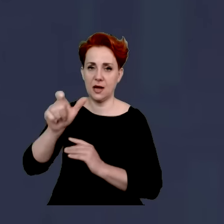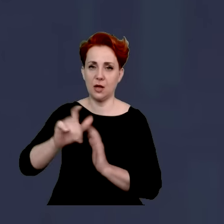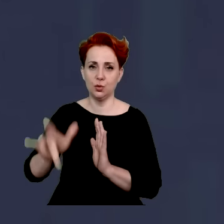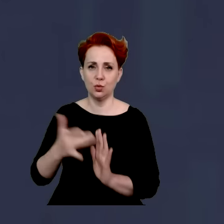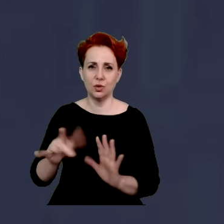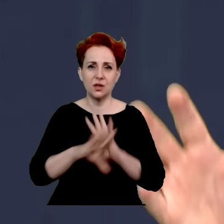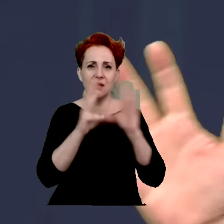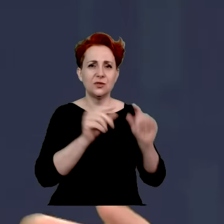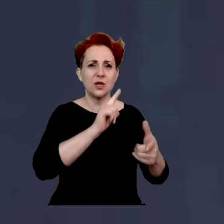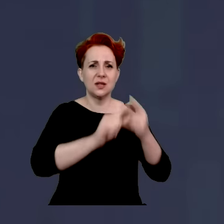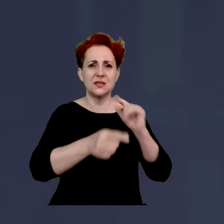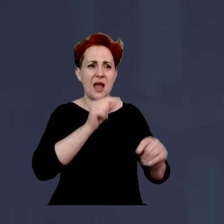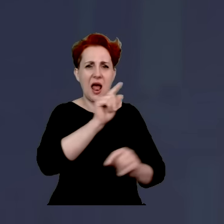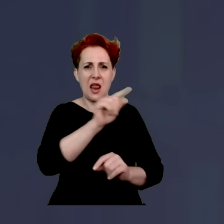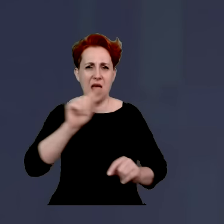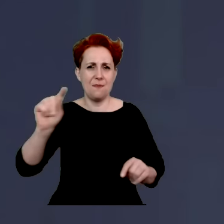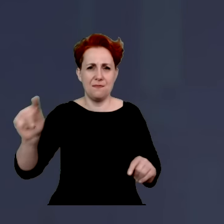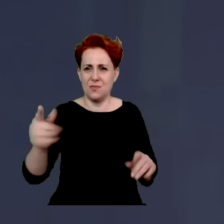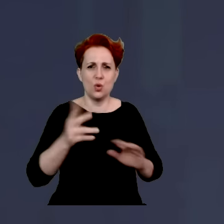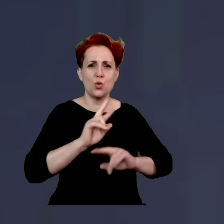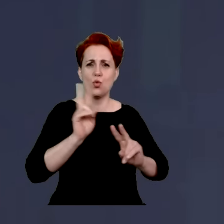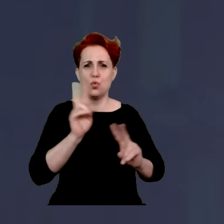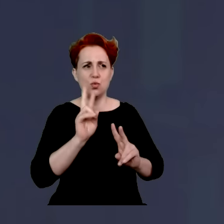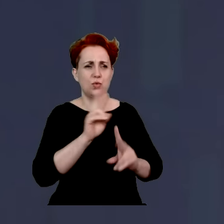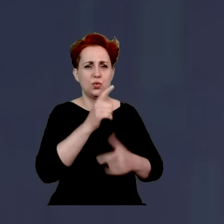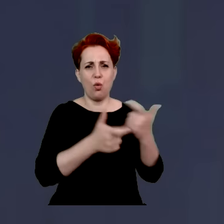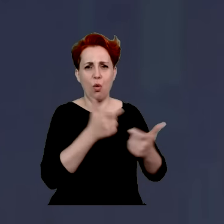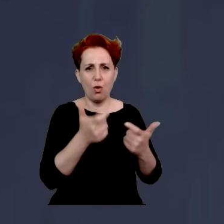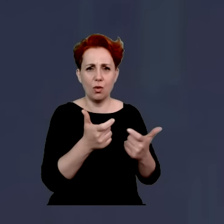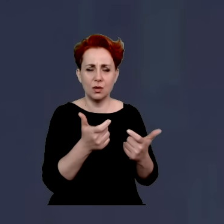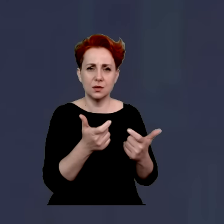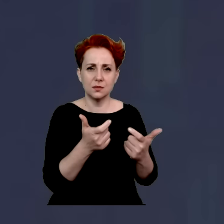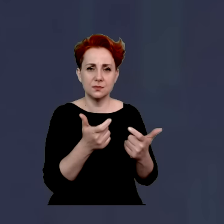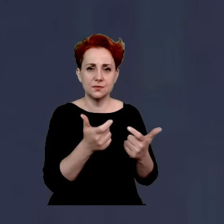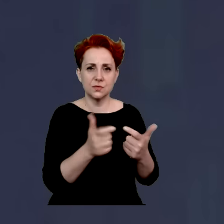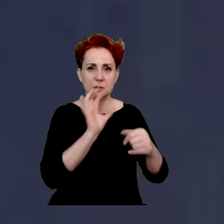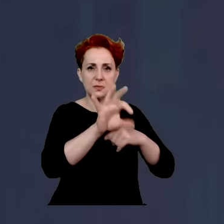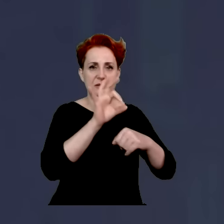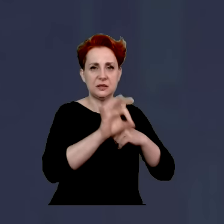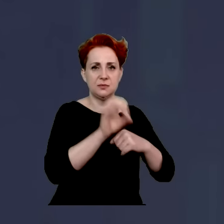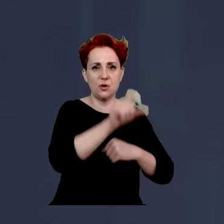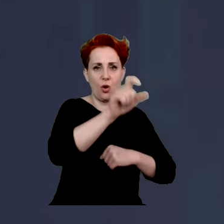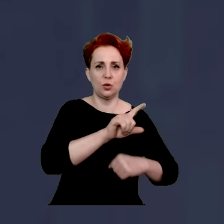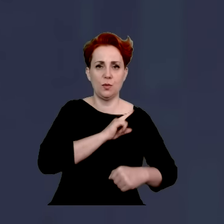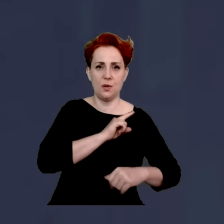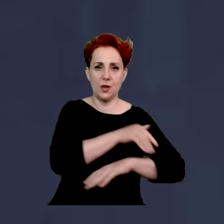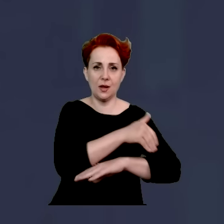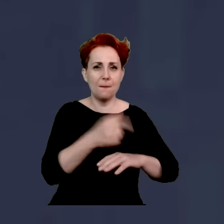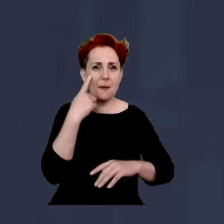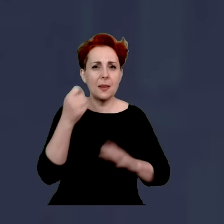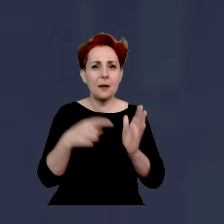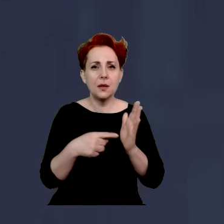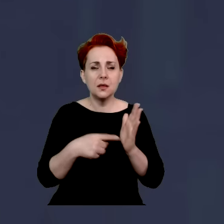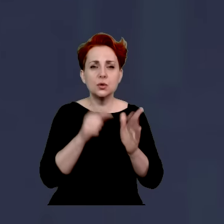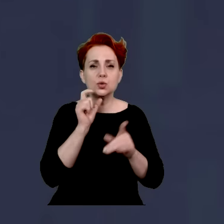celebryckie tałataństwo, te, boże, ale się, boże gwiazdki, które zaszczuwali funkcjonariuszy Straży Granicznej. Pamiętamy te niezwykle poruszające